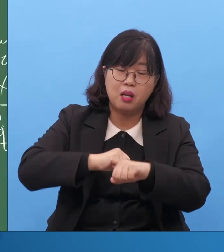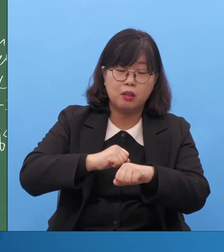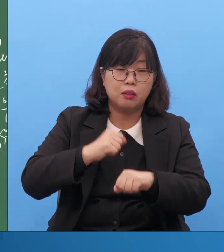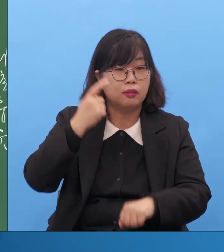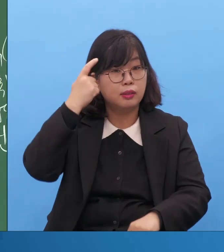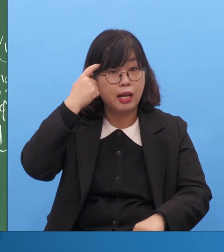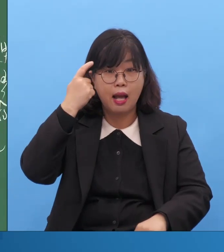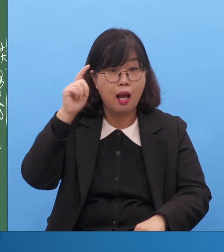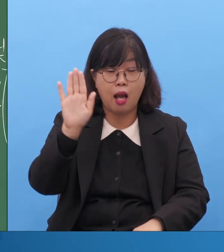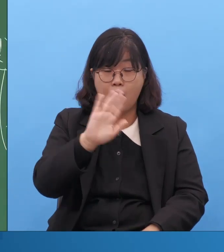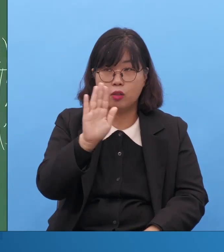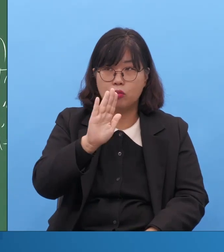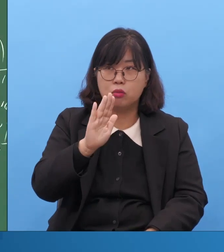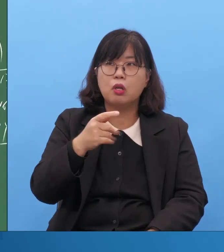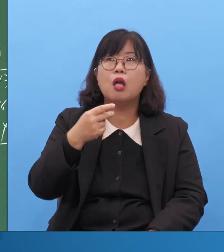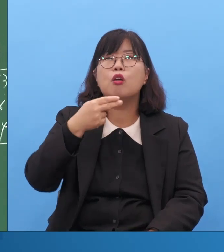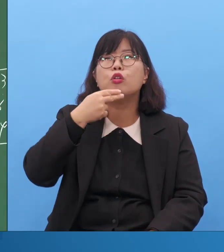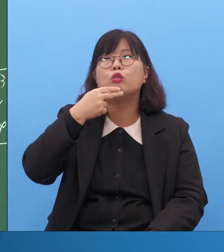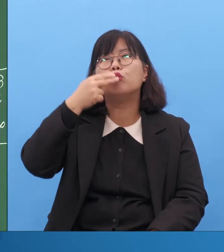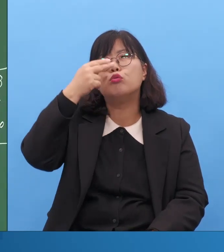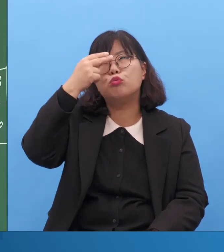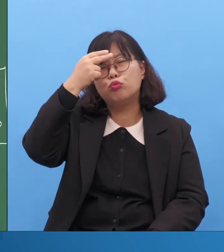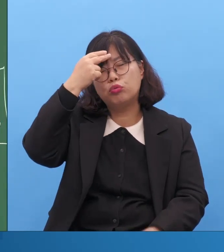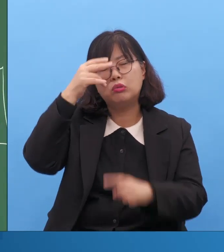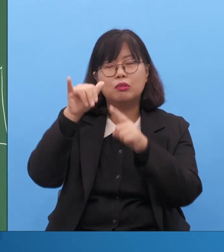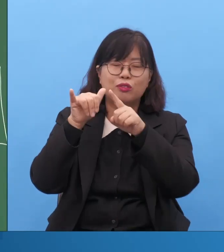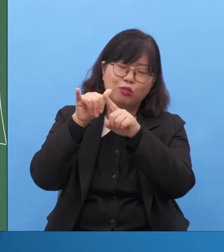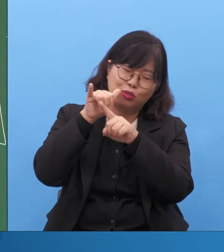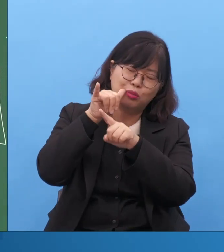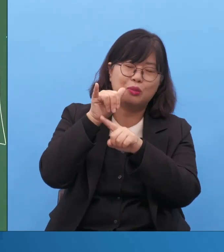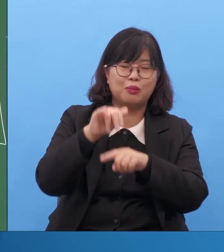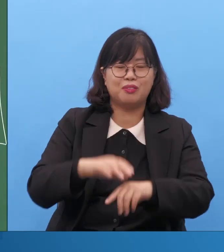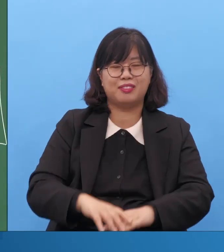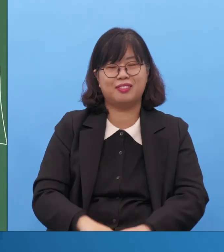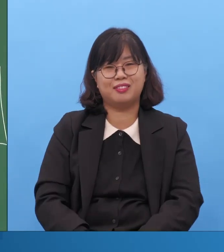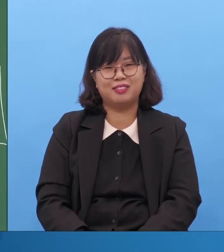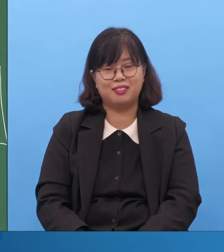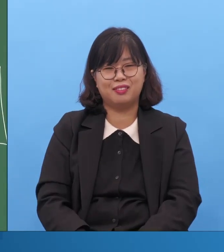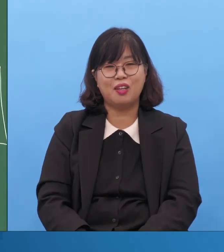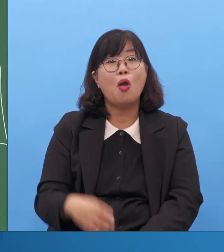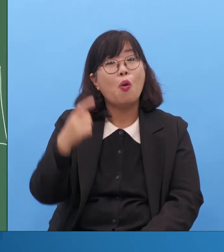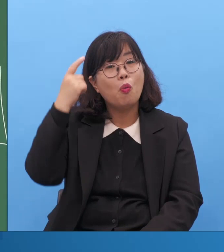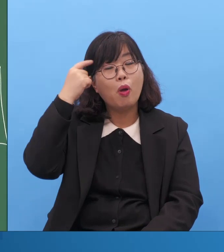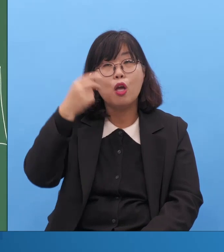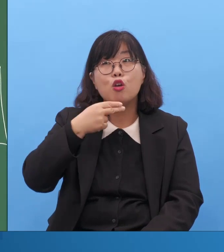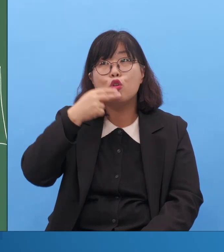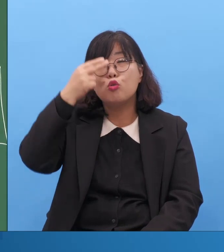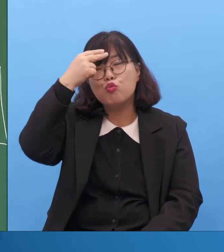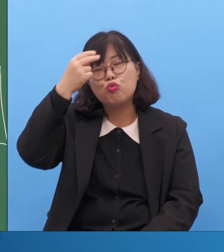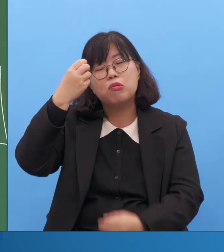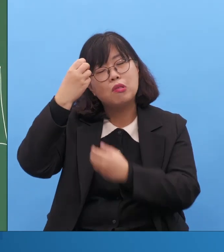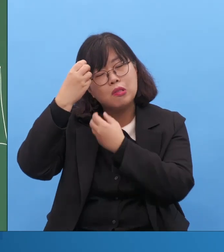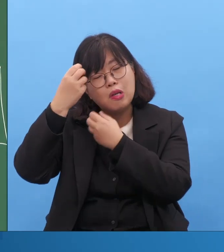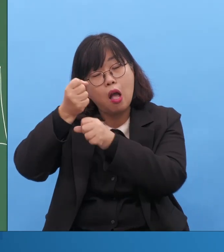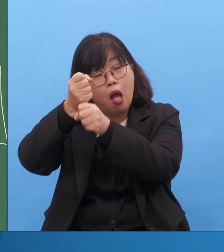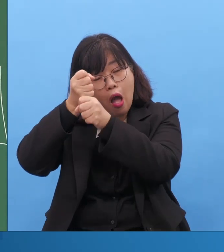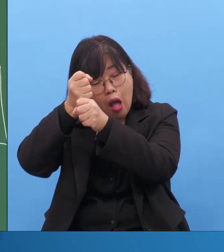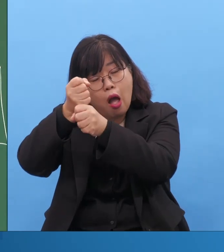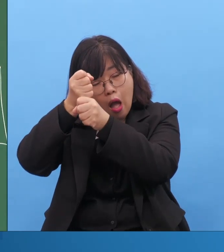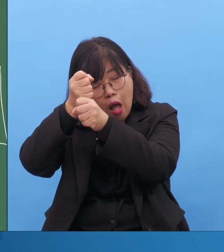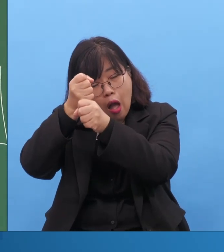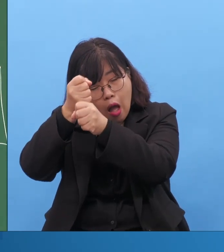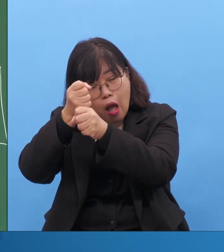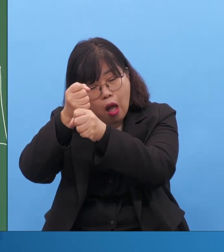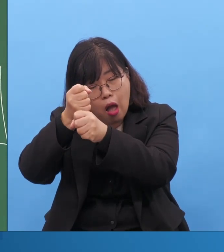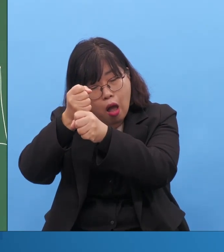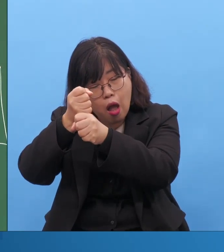약간의 주위 사람의 책임도 있어요. 그렇죠? 전혀 없지 않습니다.